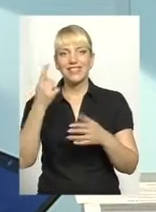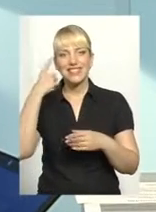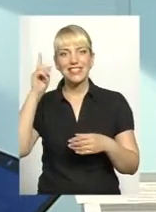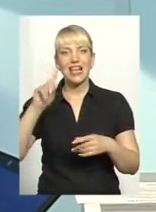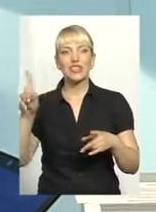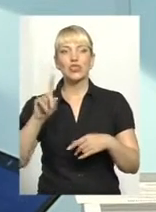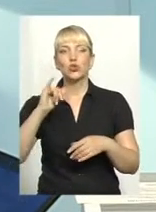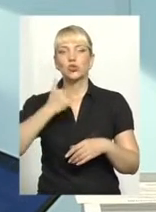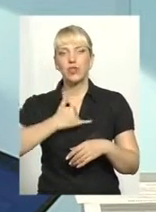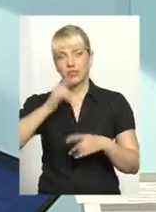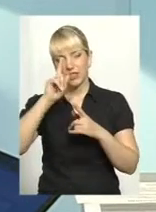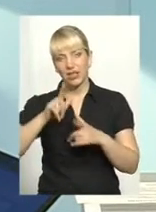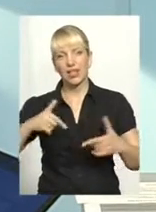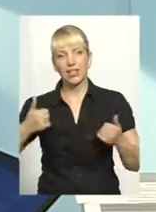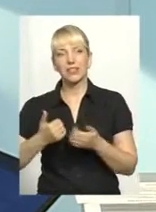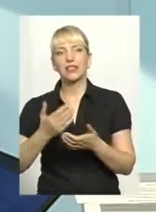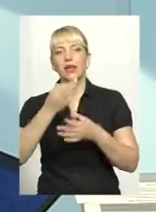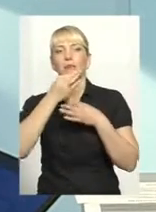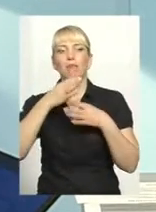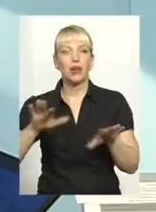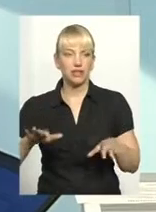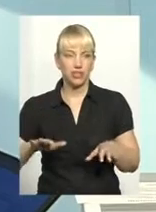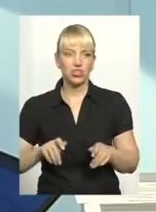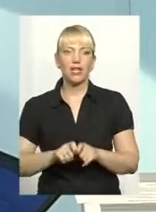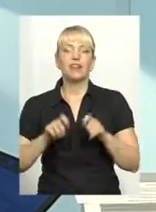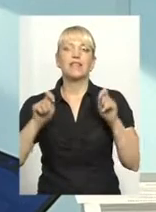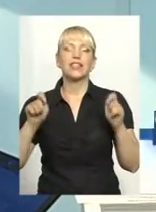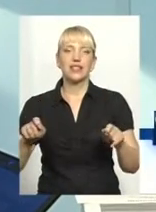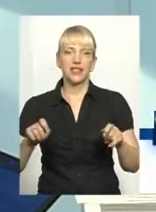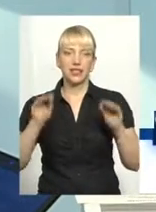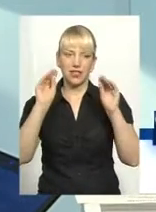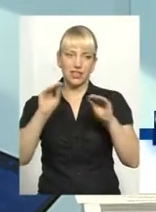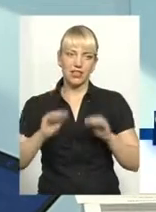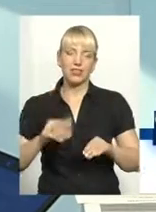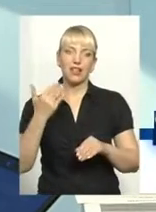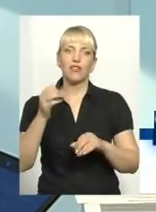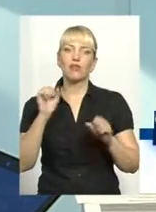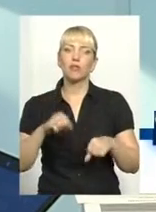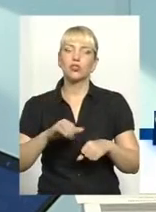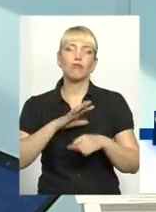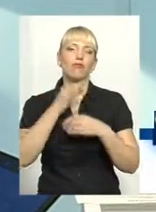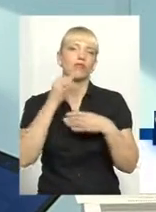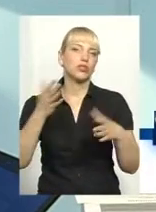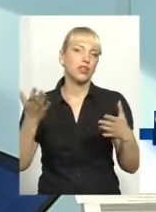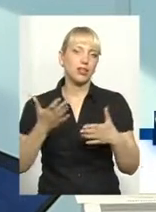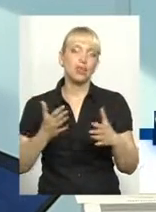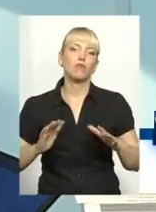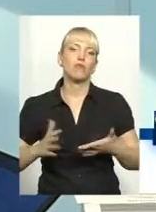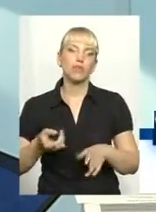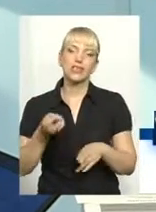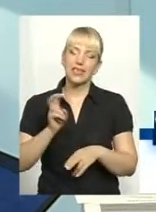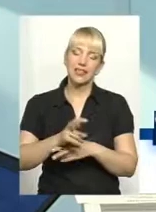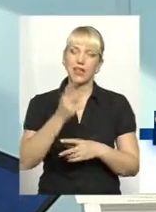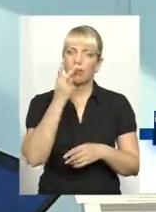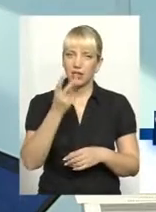нашій країні вже є безліч відкритих реєстрів і ви можете в будь-який момент зайти і переглянути,